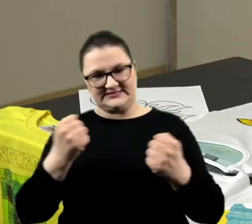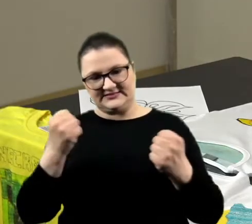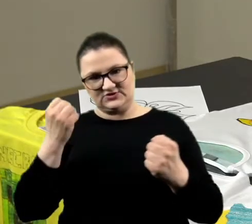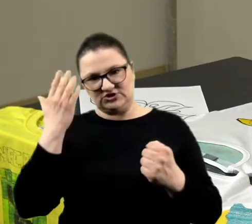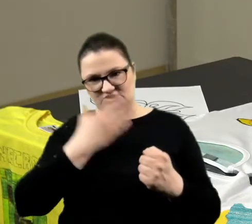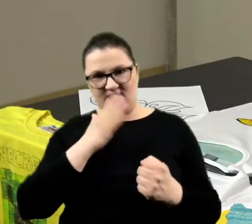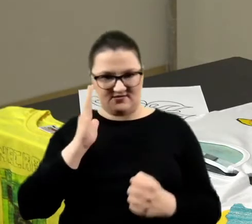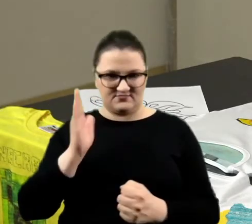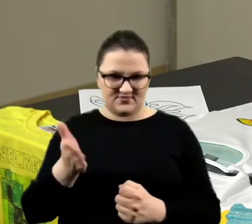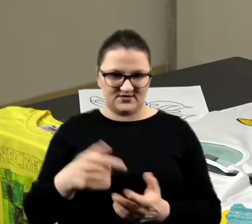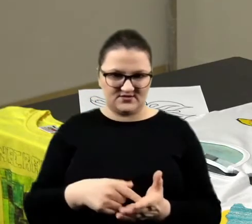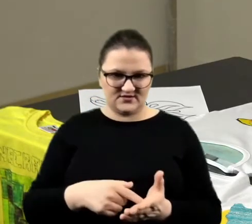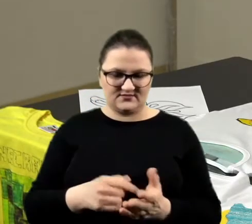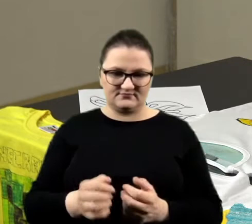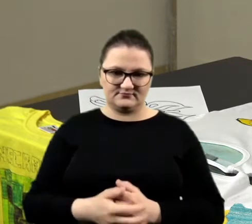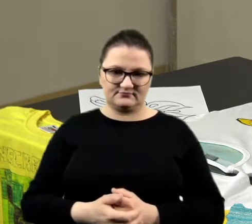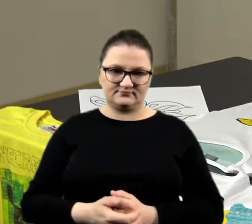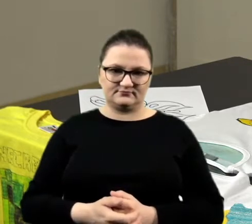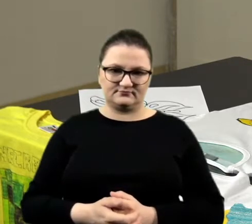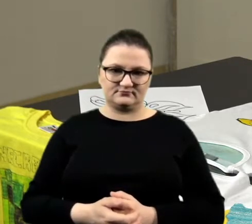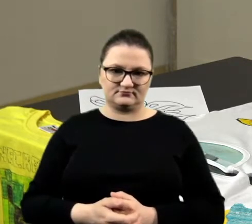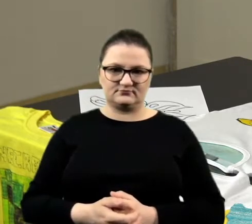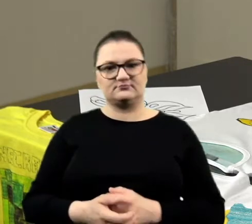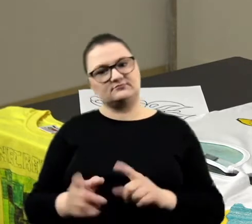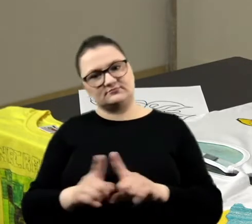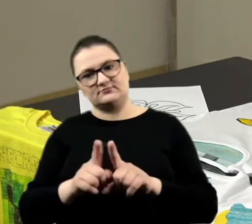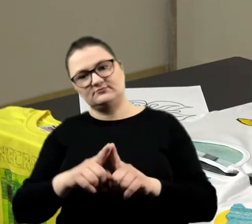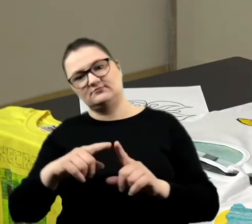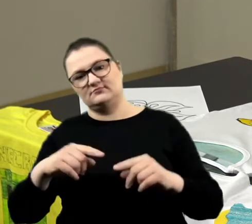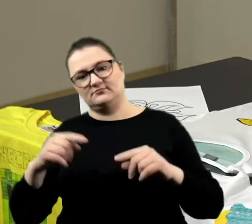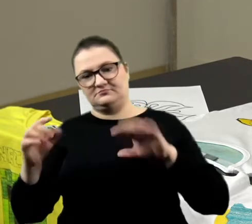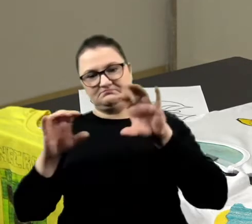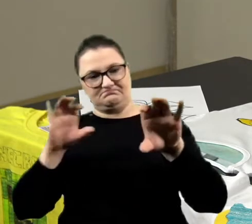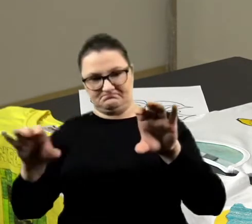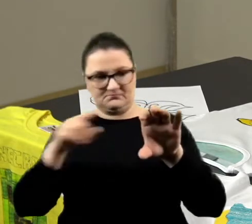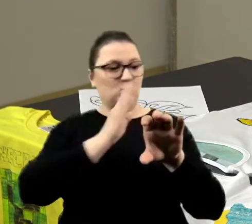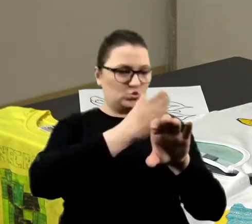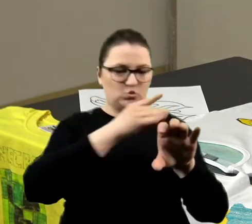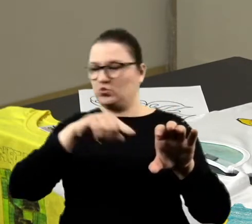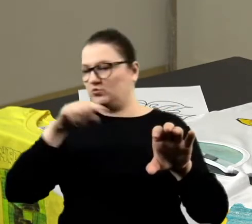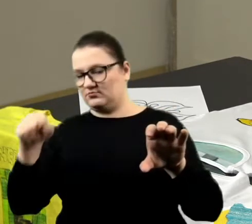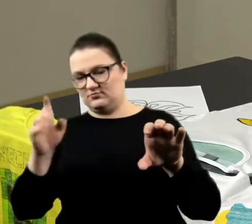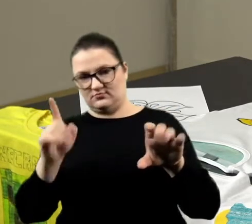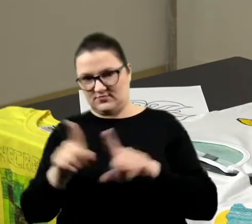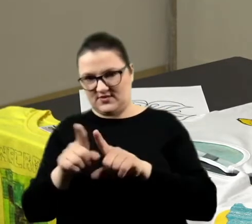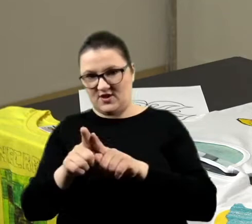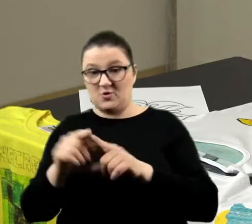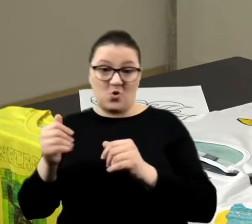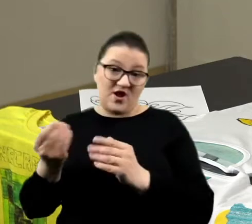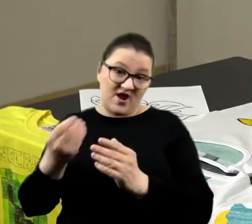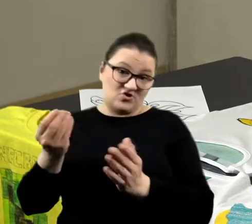ciemny, czarny. No i tak samo z drugiej strony. Może trzeba trochę dodać farby.